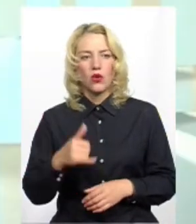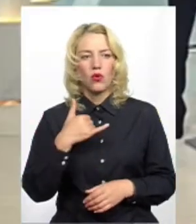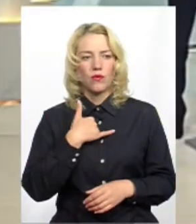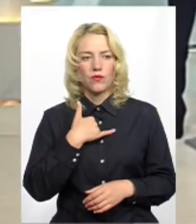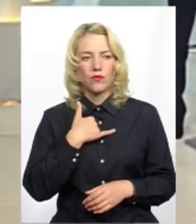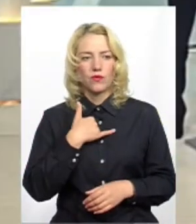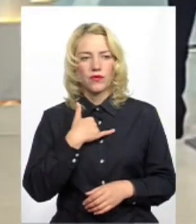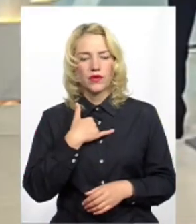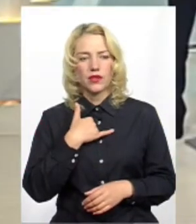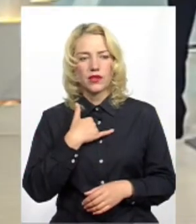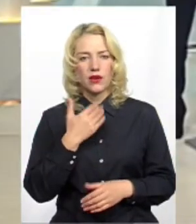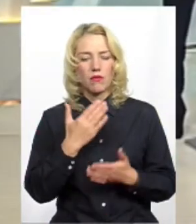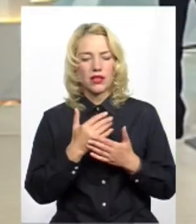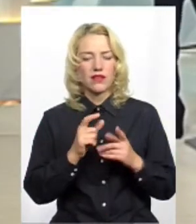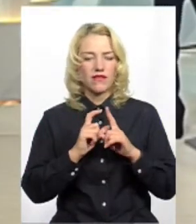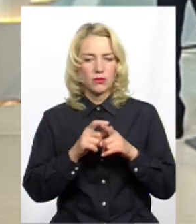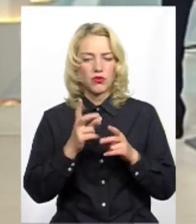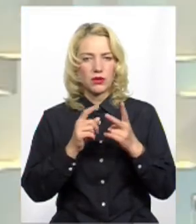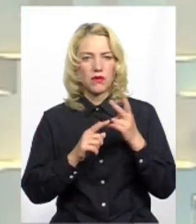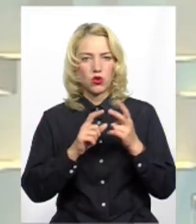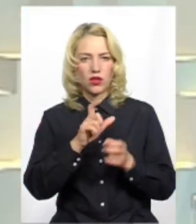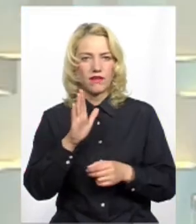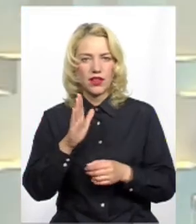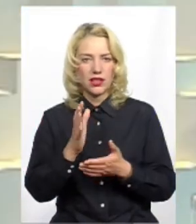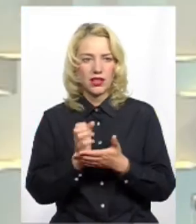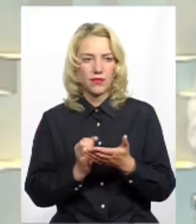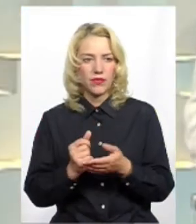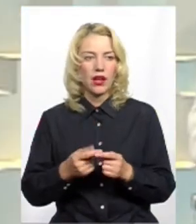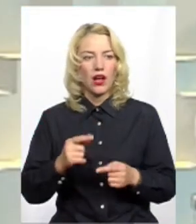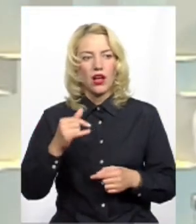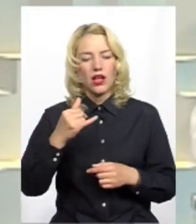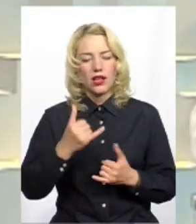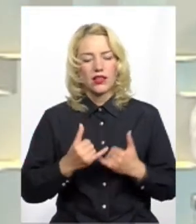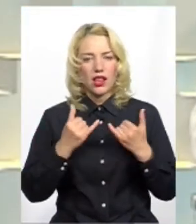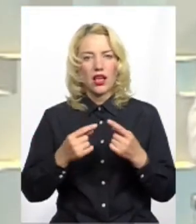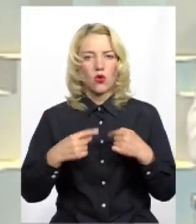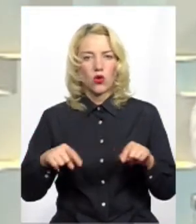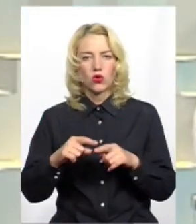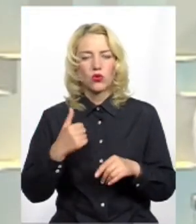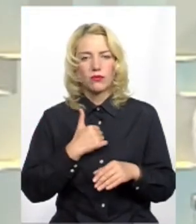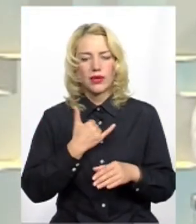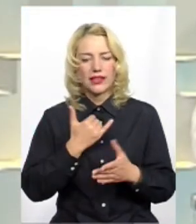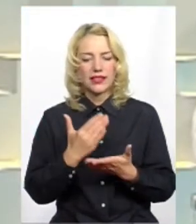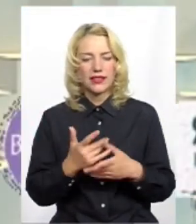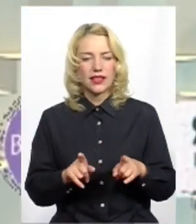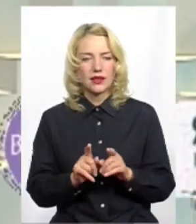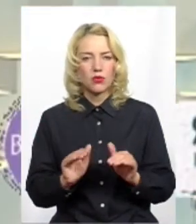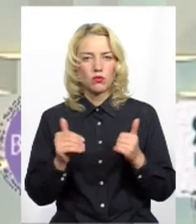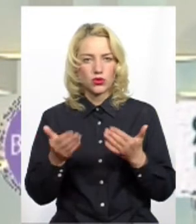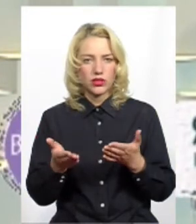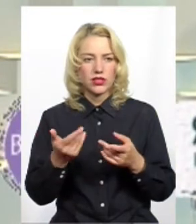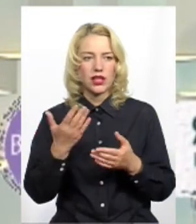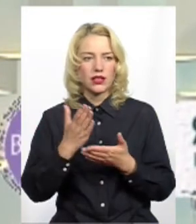Хвилиночка, півтори хвилини маєте для відповіді. Для округу безпосередньо в мене є такі пропозиції. Це